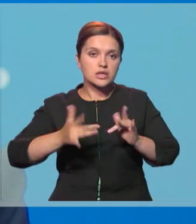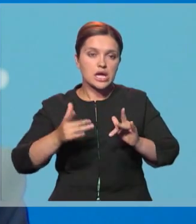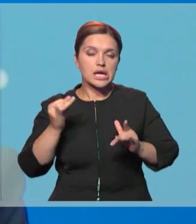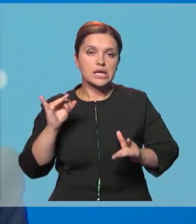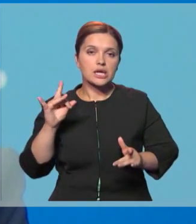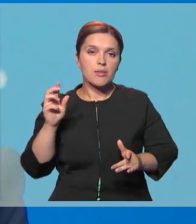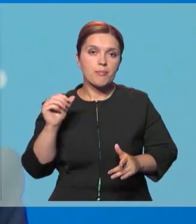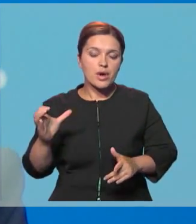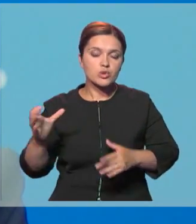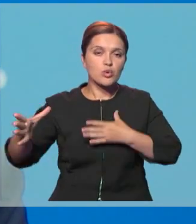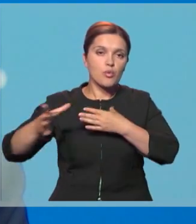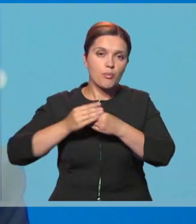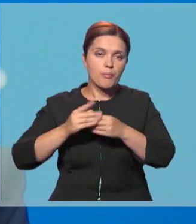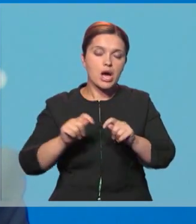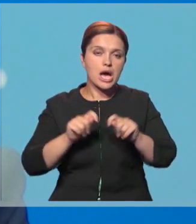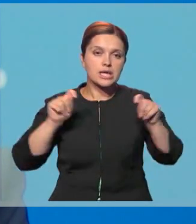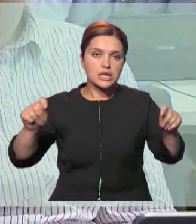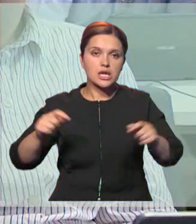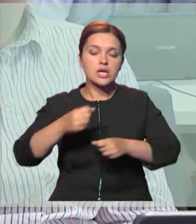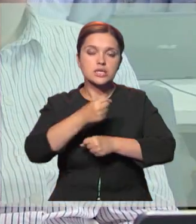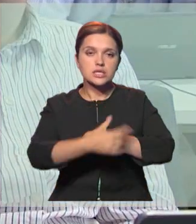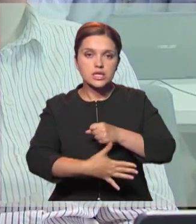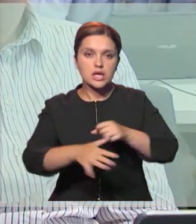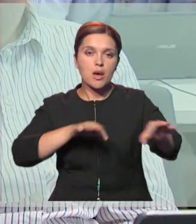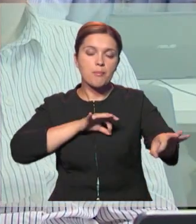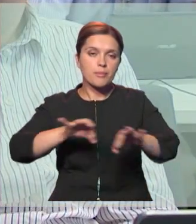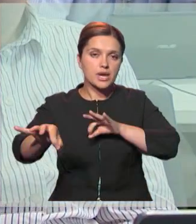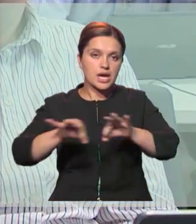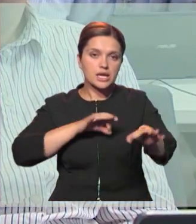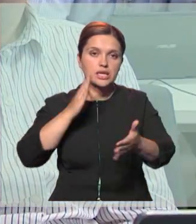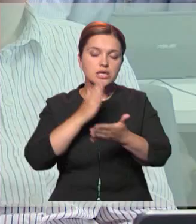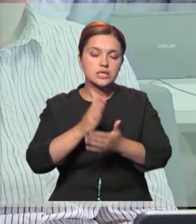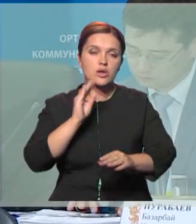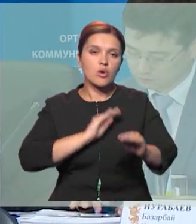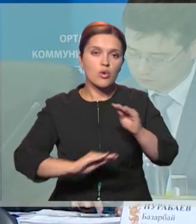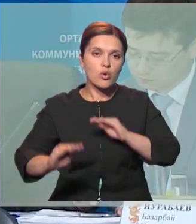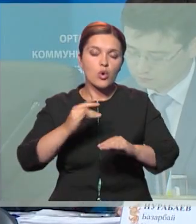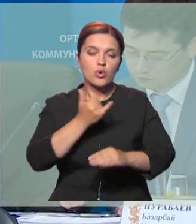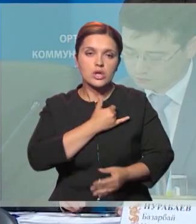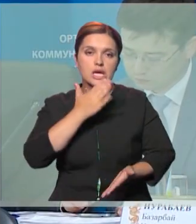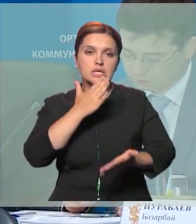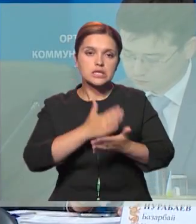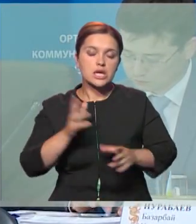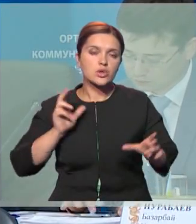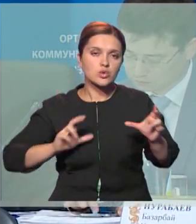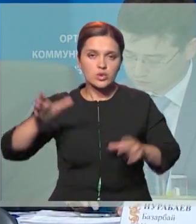-центр по проектированию и сборке спутников. У нас есть институты, есть наука.